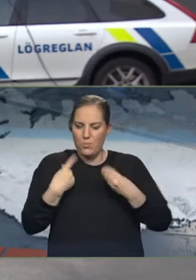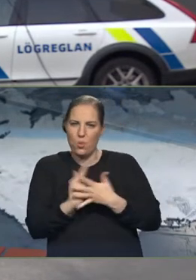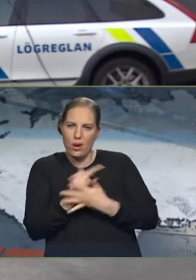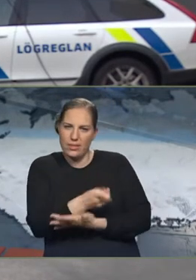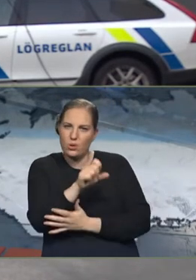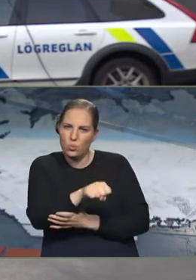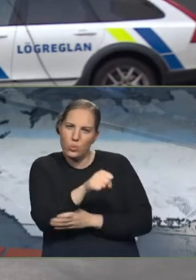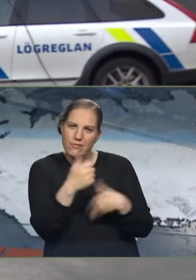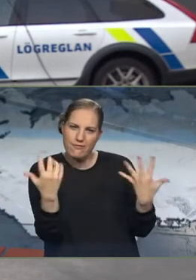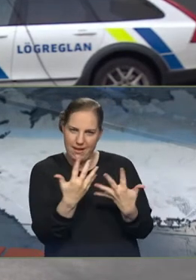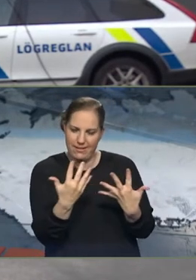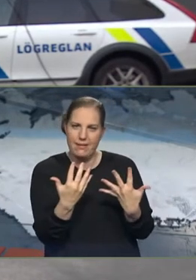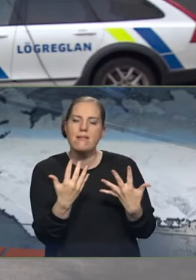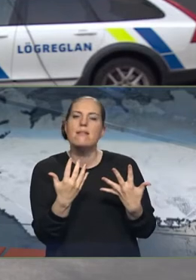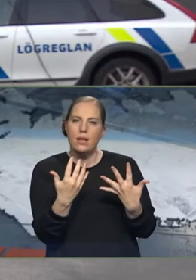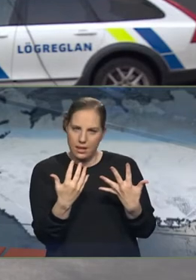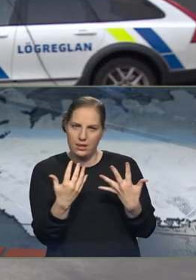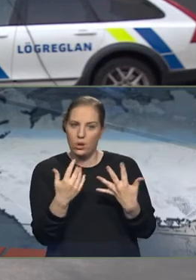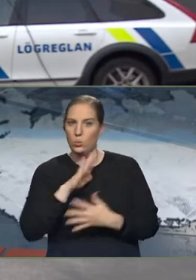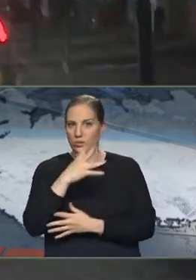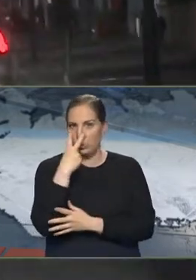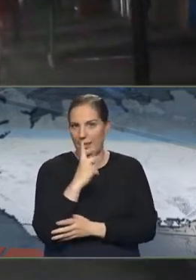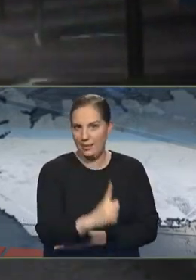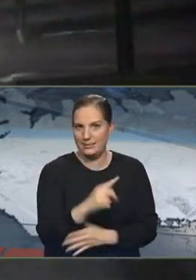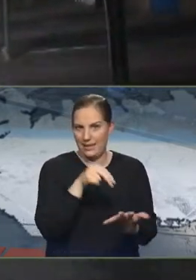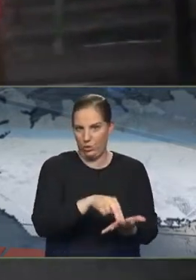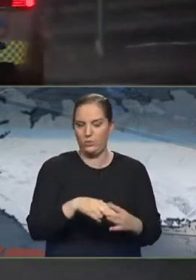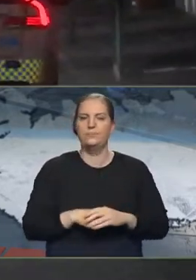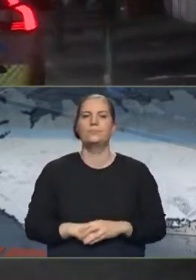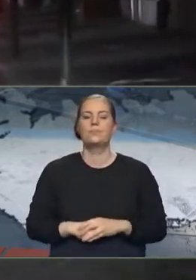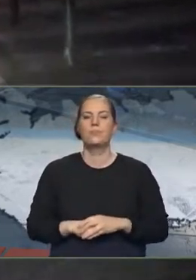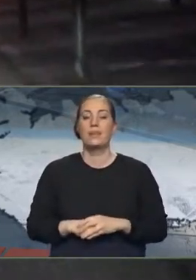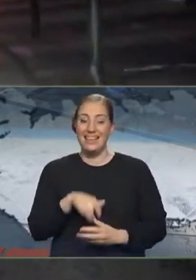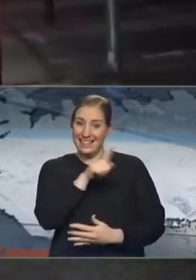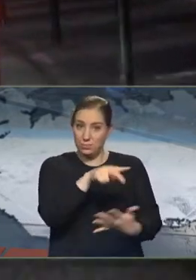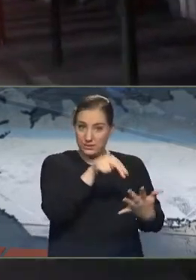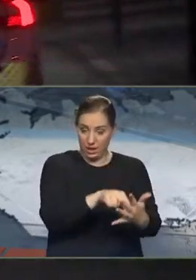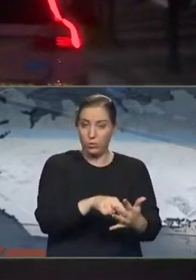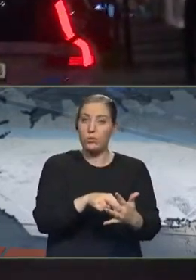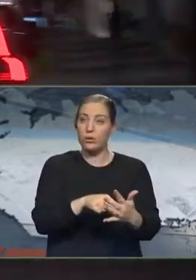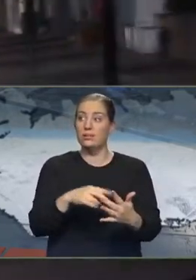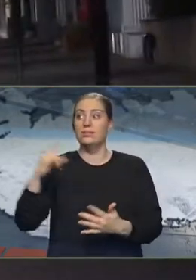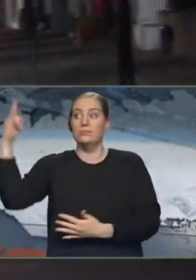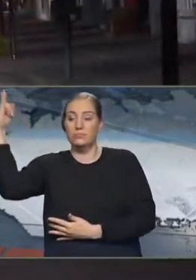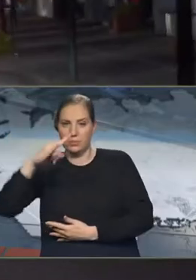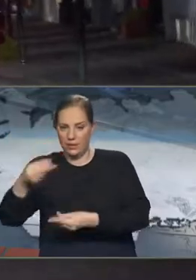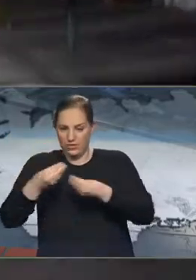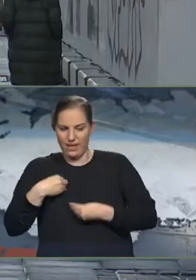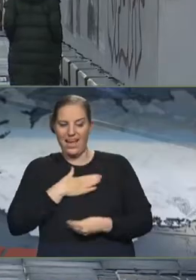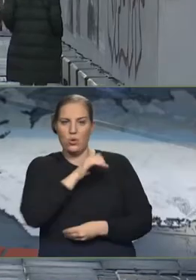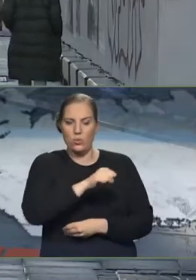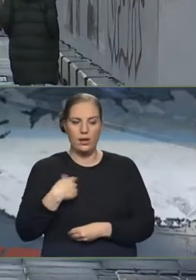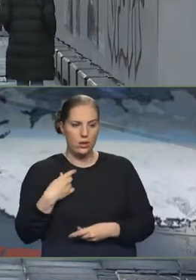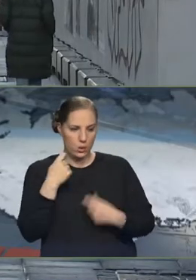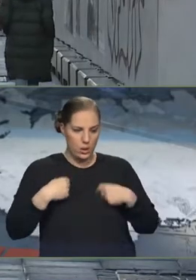búið Þannig að við erum bara að kanna með það heimilsfunga. Lögreglan heimsótti gistist aðeins sem mennirni gá upp við komuna til landsins sem þeir voru ekki þar.